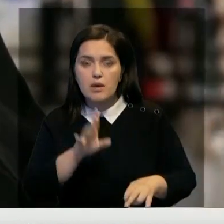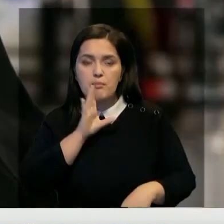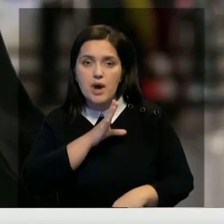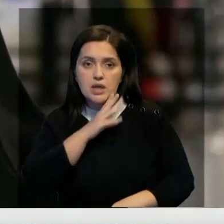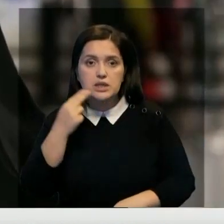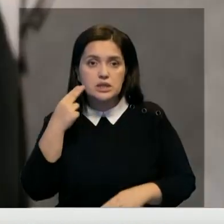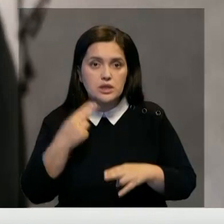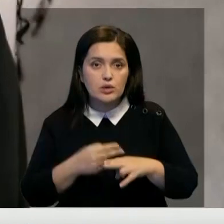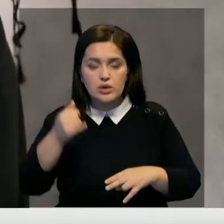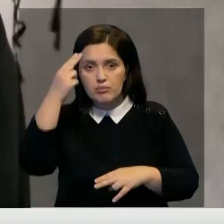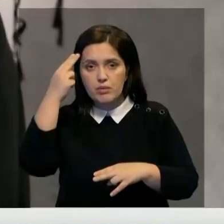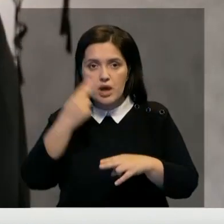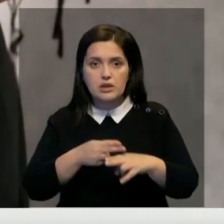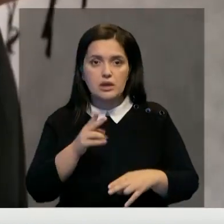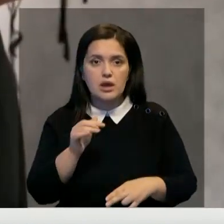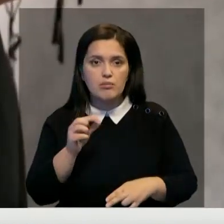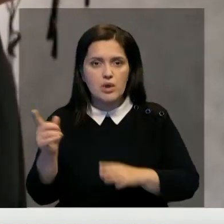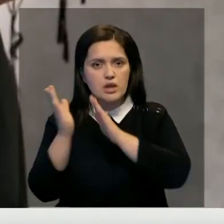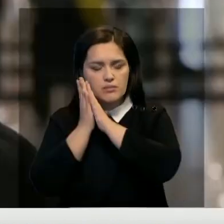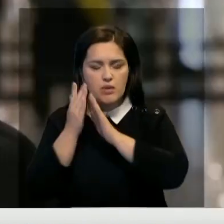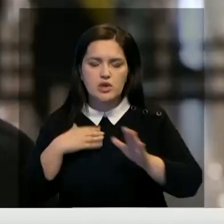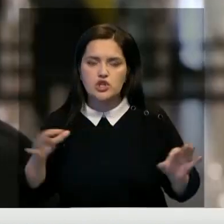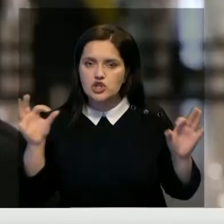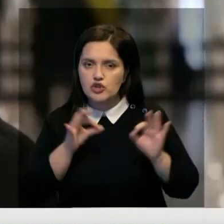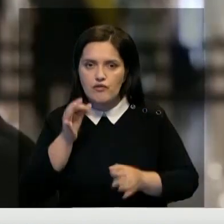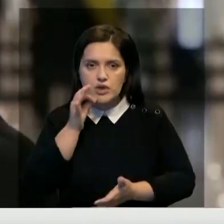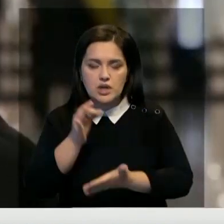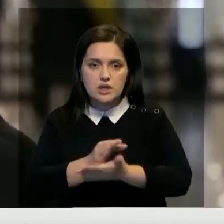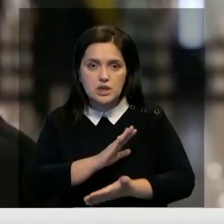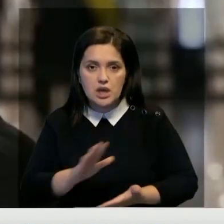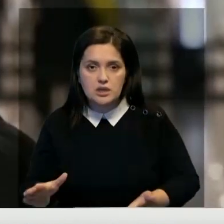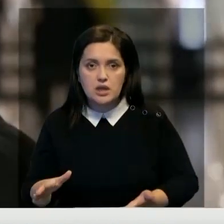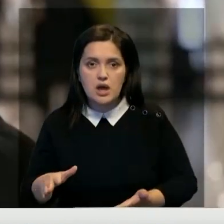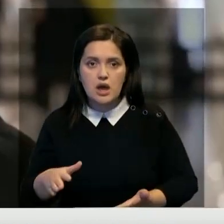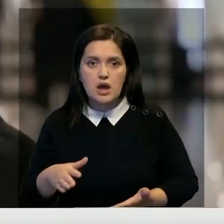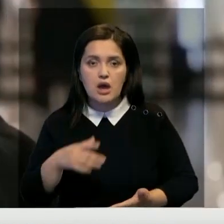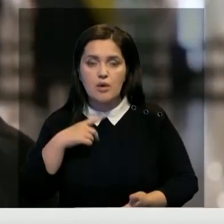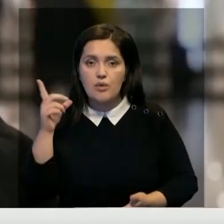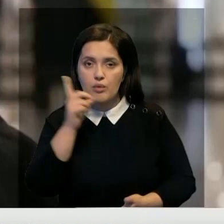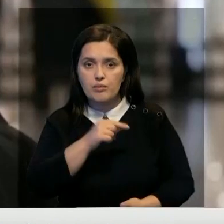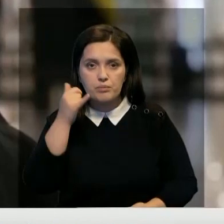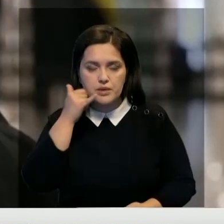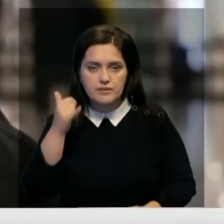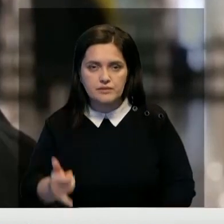сестру и братья в Кабуле. Они спали. Я им ничего не сказала и только перед вылетом позвонила из аэропорта.